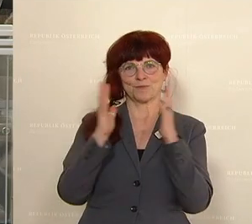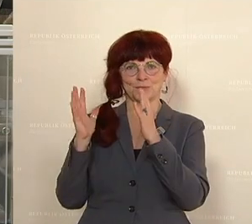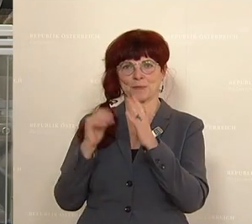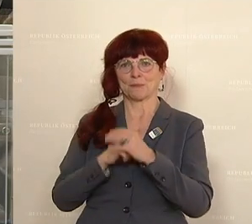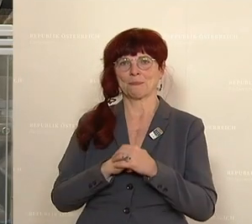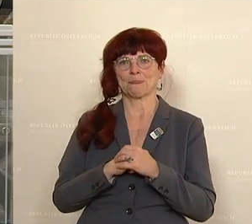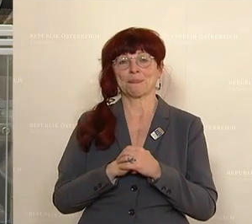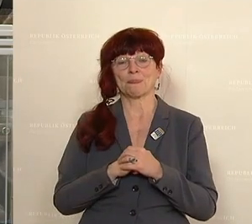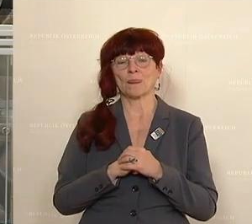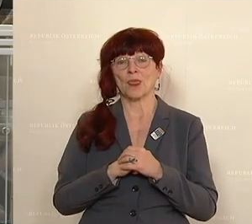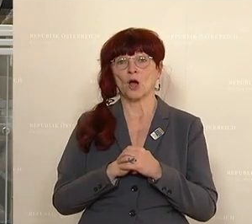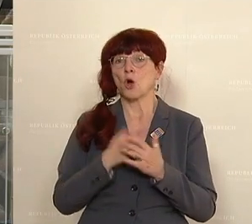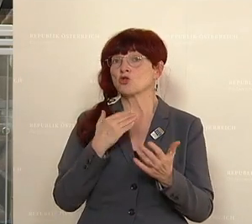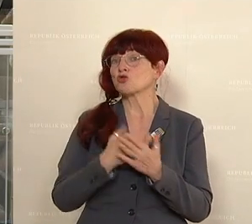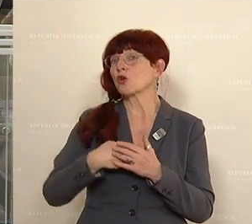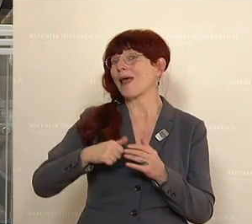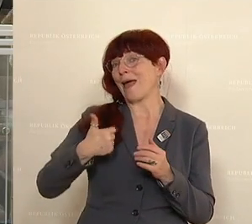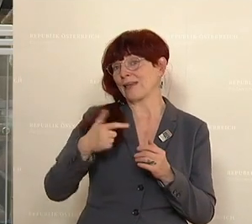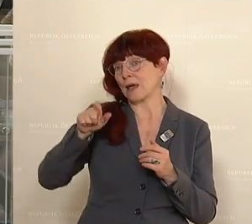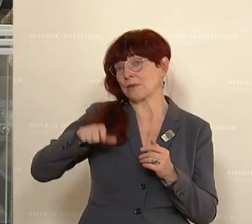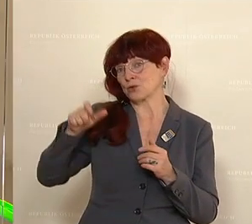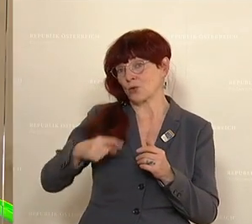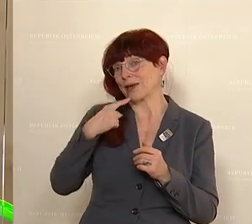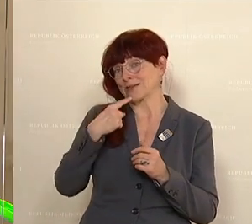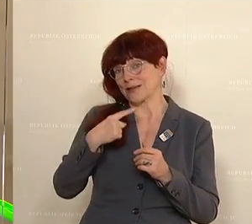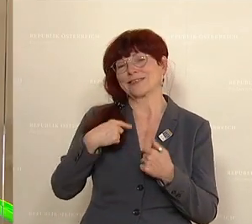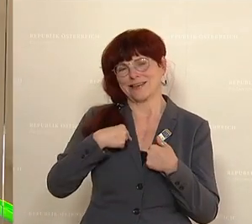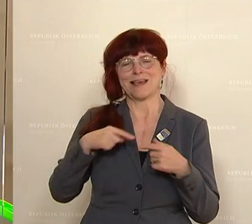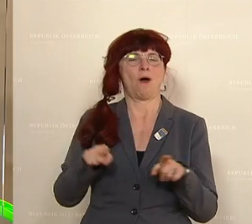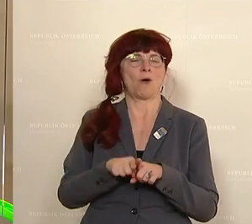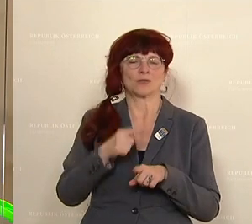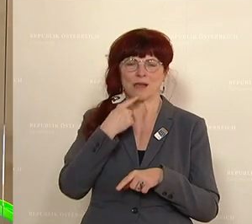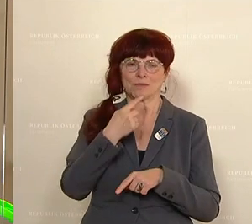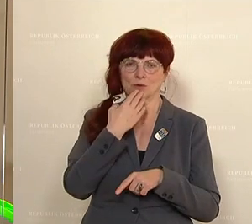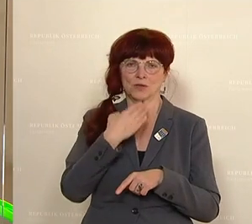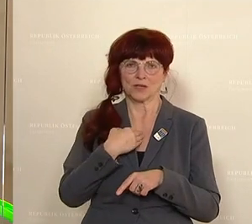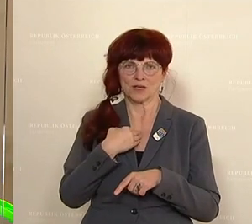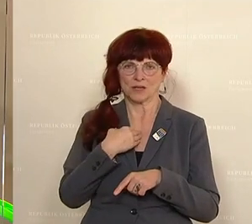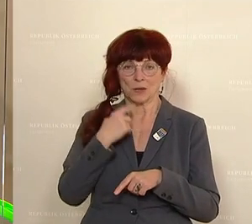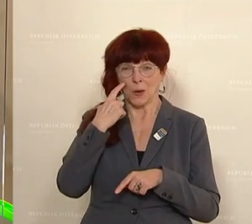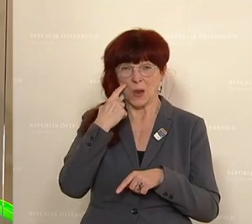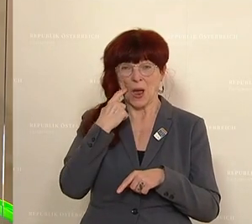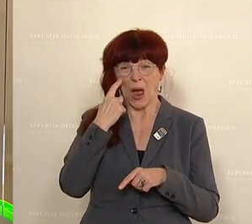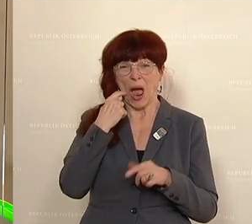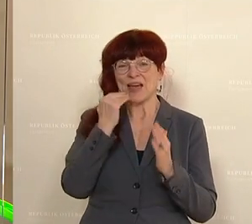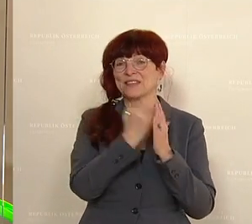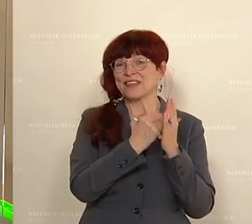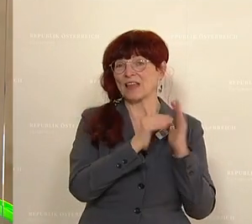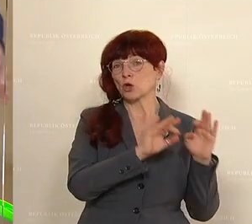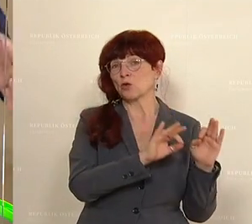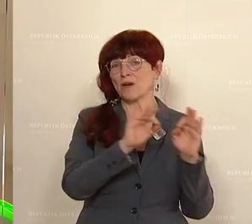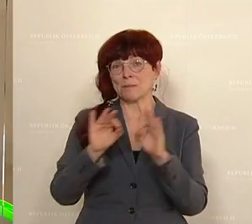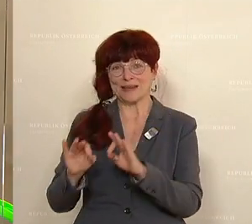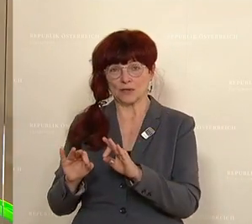Und mehrfach betont und möchte es auch noch einmal betonen, durch eben die Datenübermittlung von Studierenden